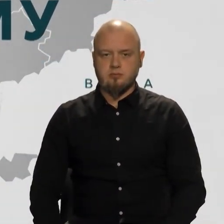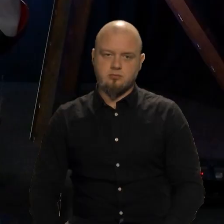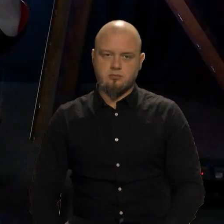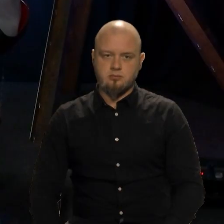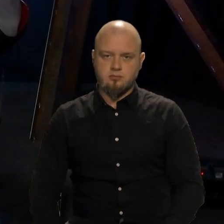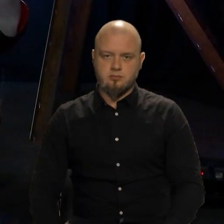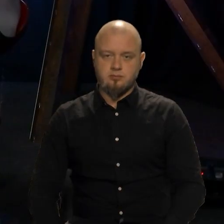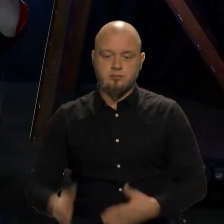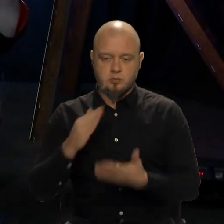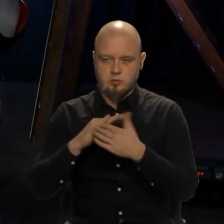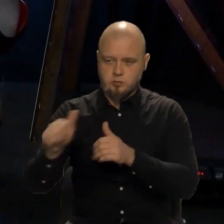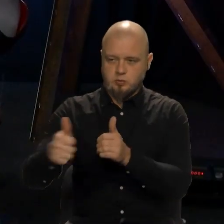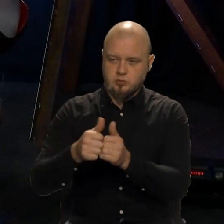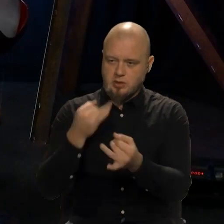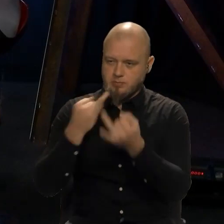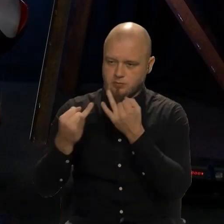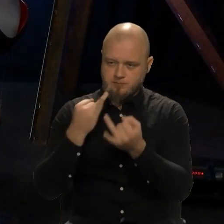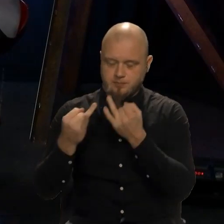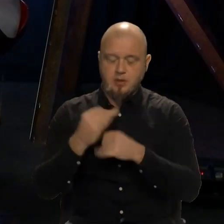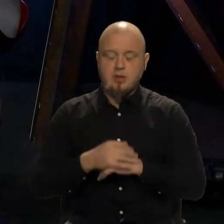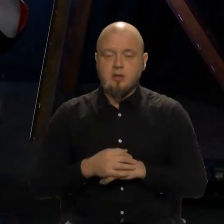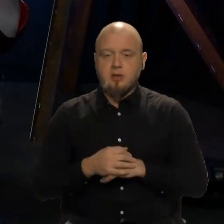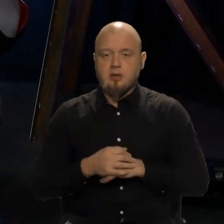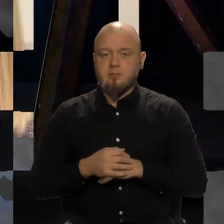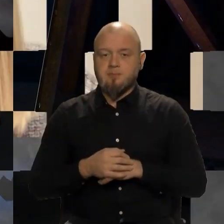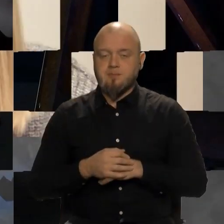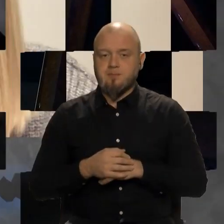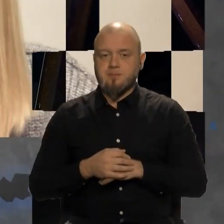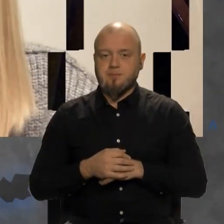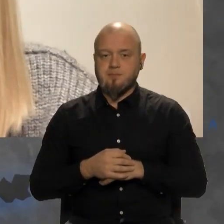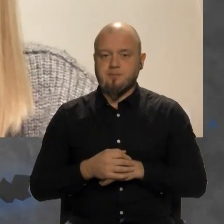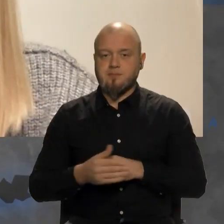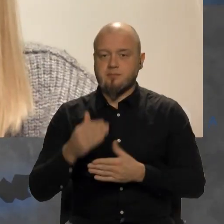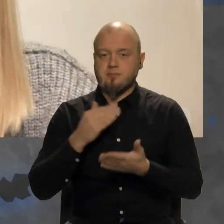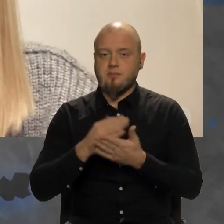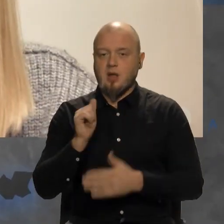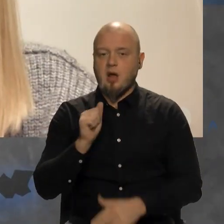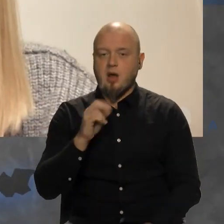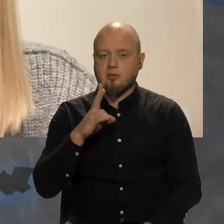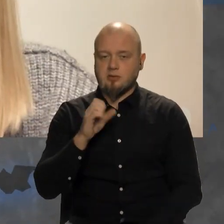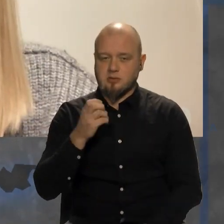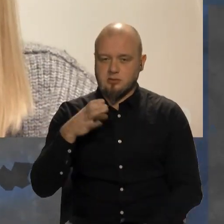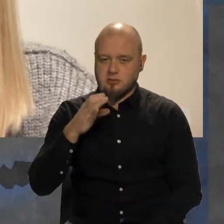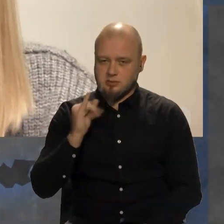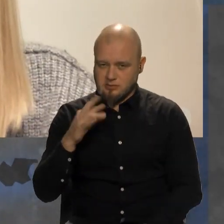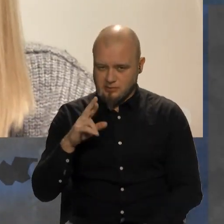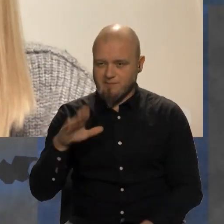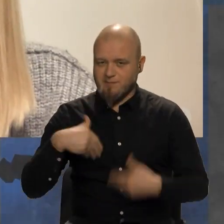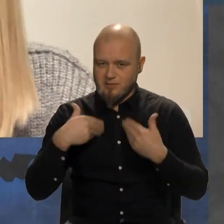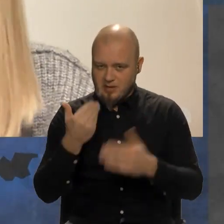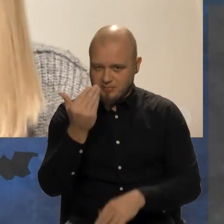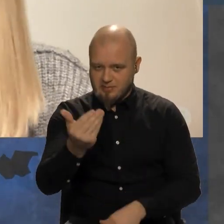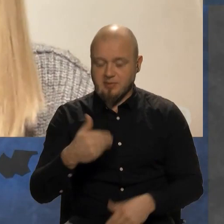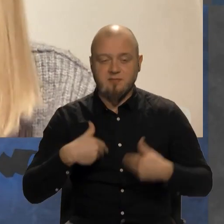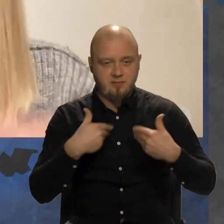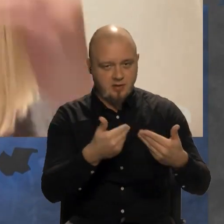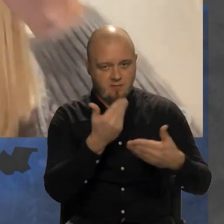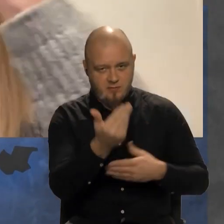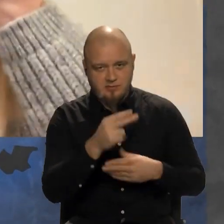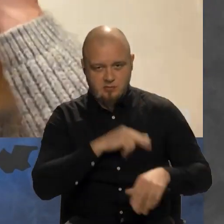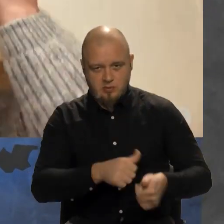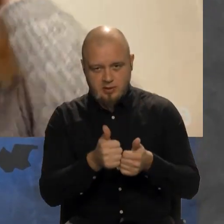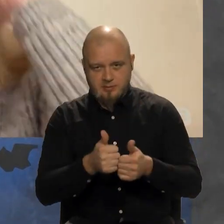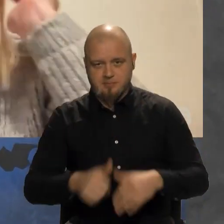Тож, долучаємо Анастасію до нашого ефіру. Анастасію, вітаємо тебе. Вітаю вас,